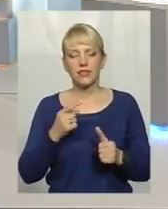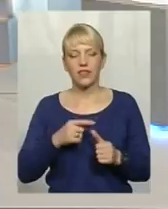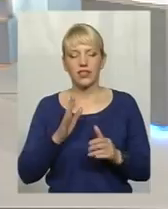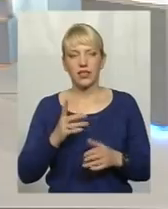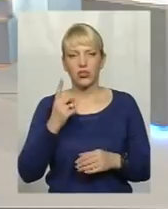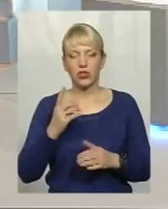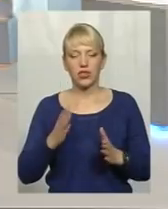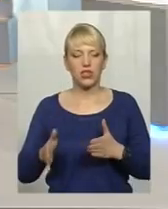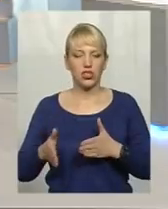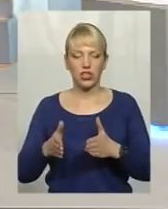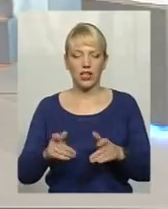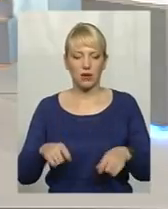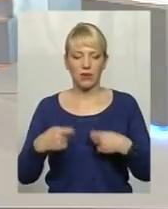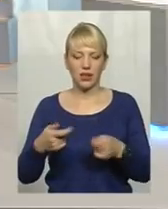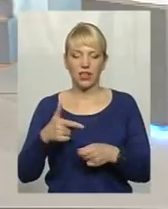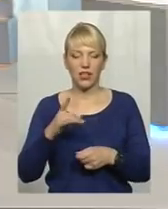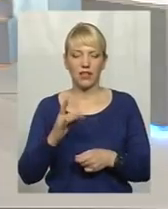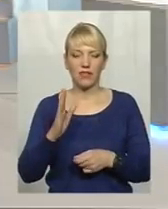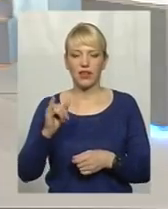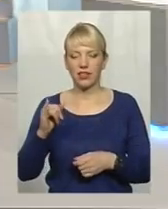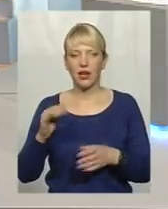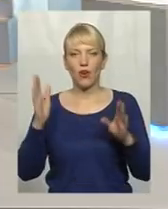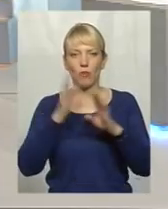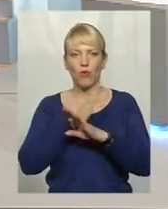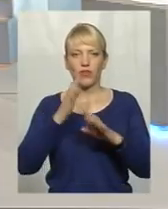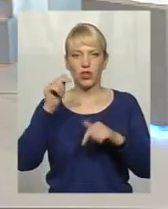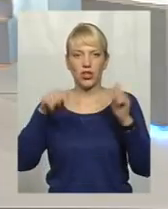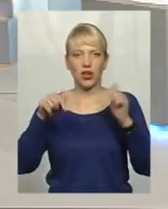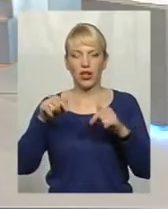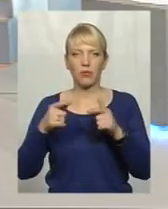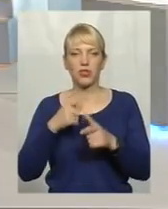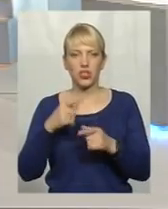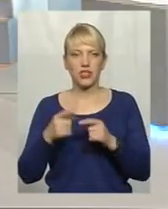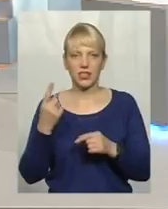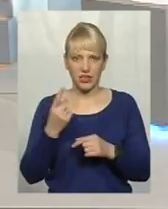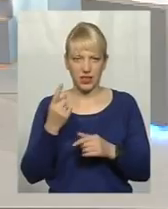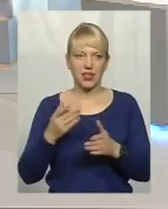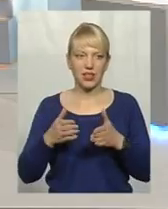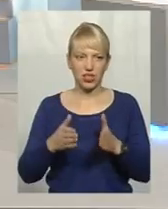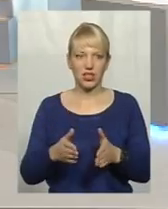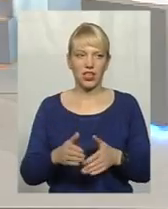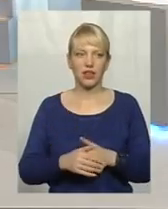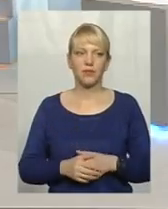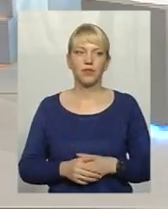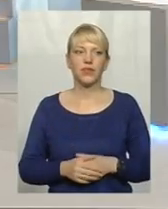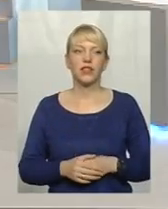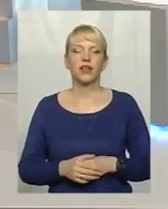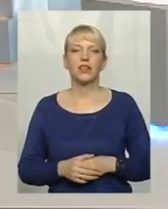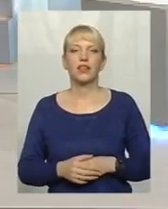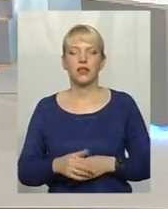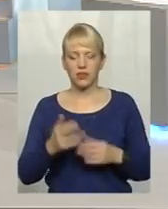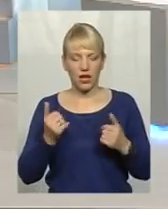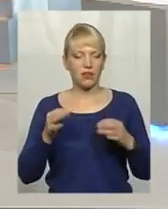шлях передачі гірової – повітрянокрапельний. Чи він є справді єдиним? Основний. Основний це